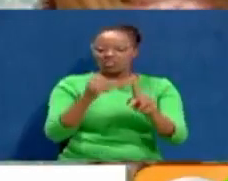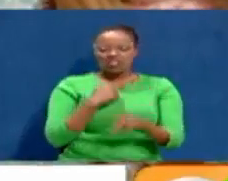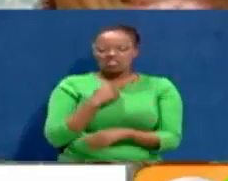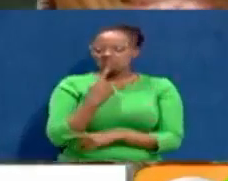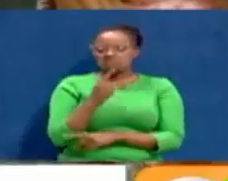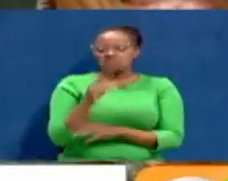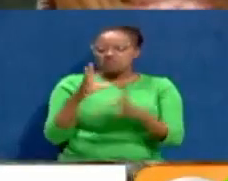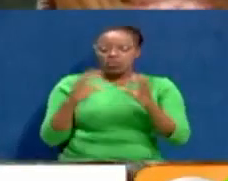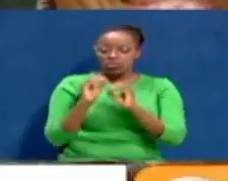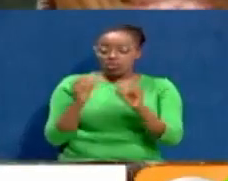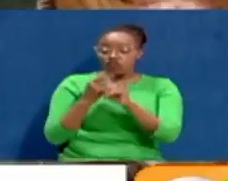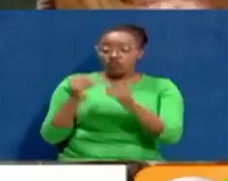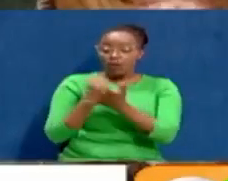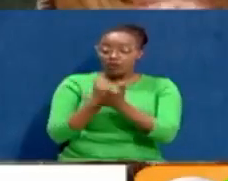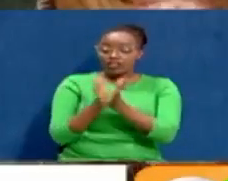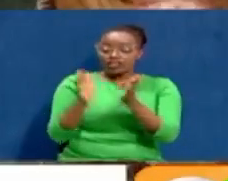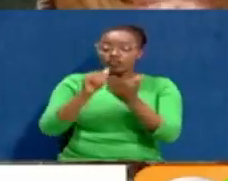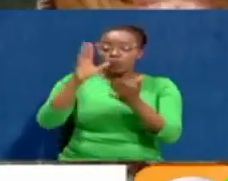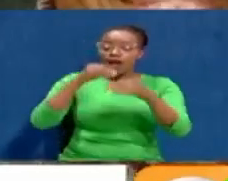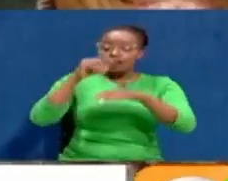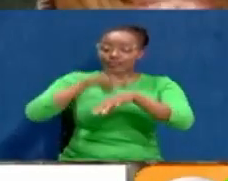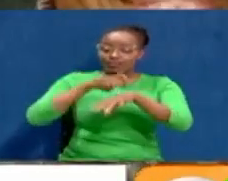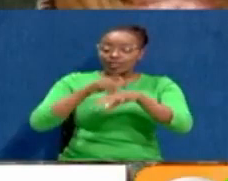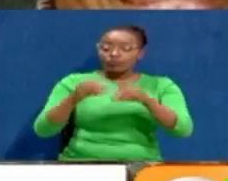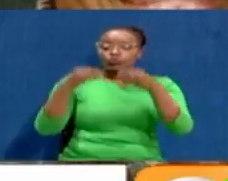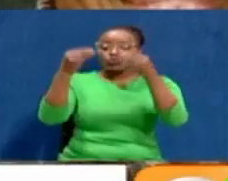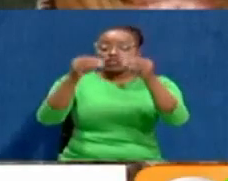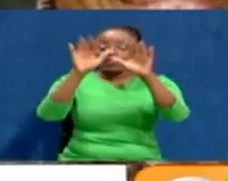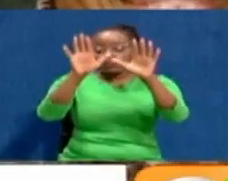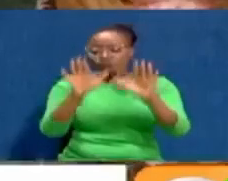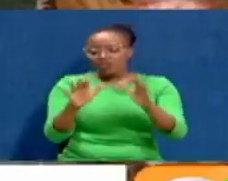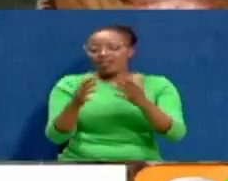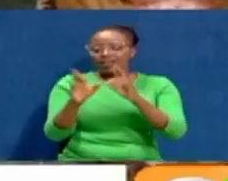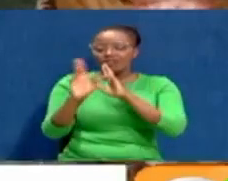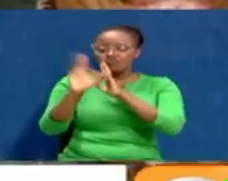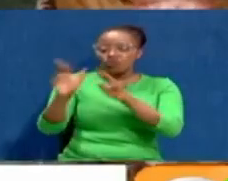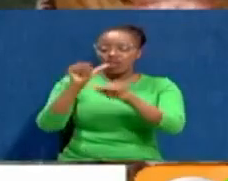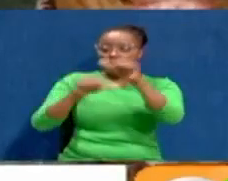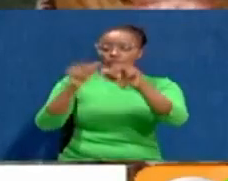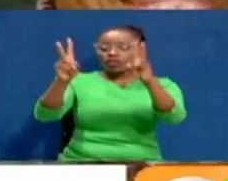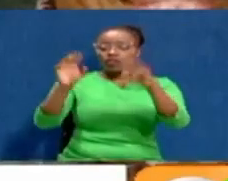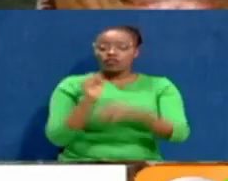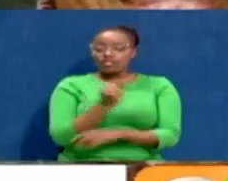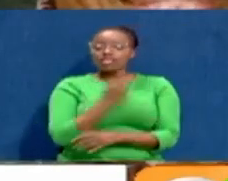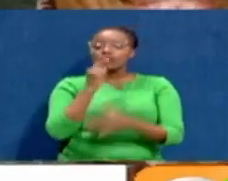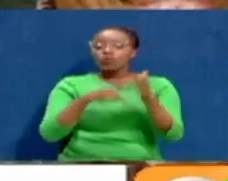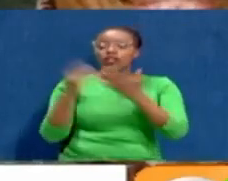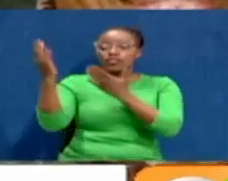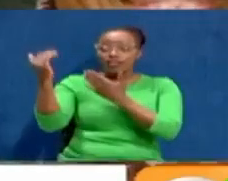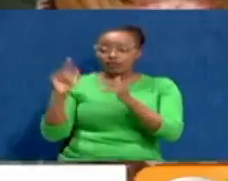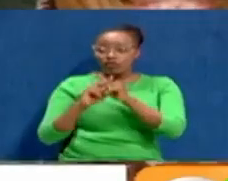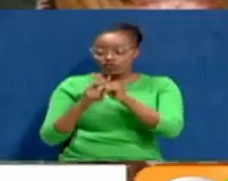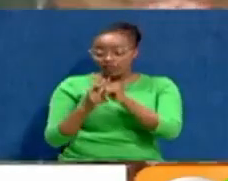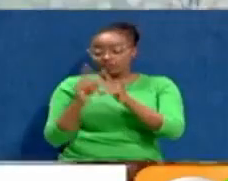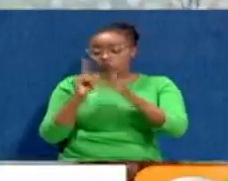mbali ombi la kadungu la muda zaidi ilikutoa tarifa ya kina kuhusu swala hilo. Maseneta wakisema wanacho tarajia